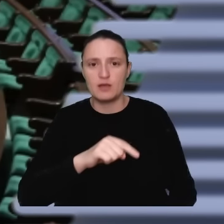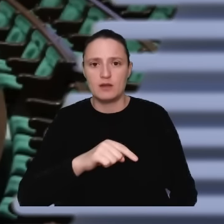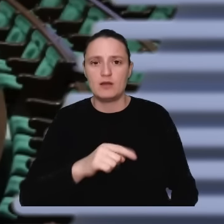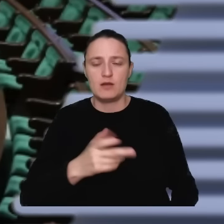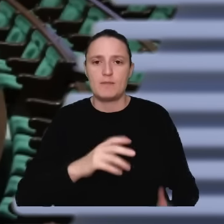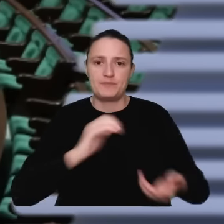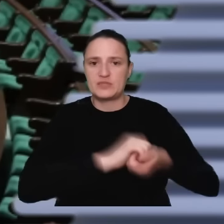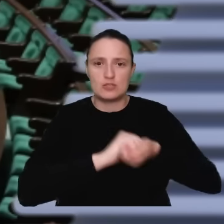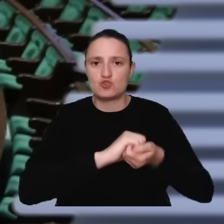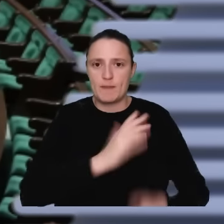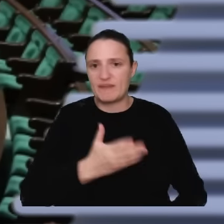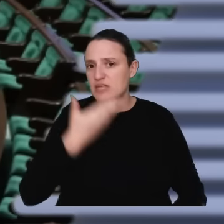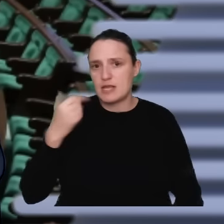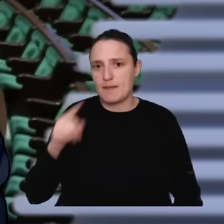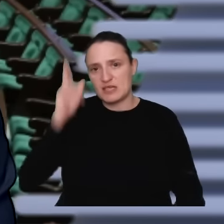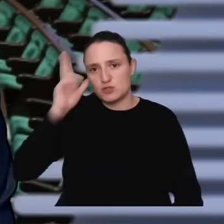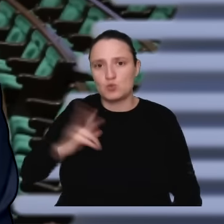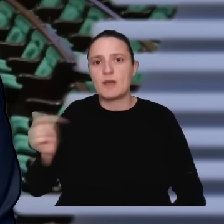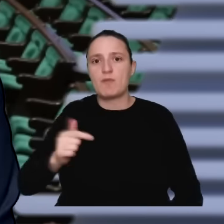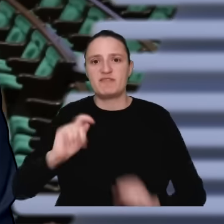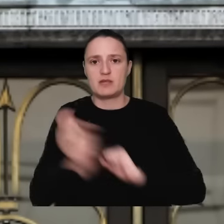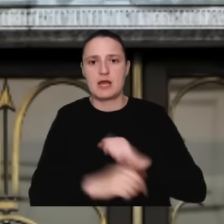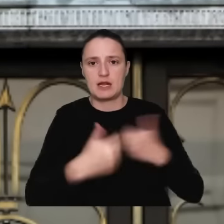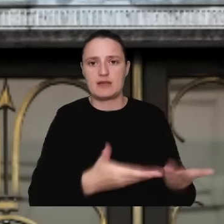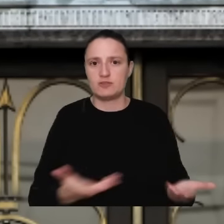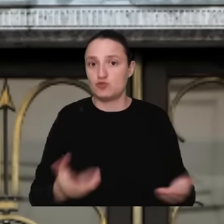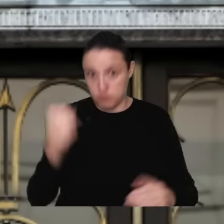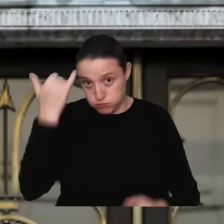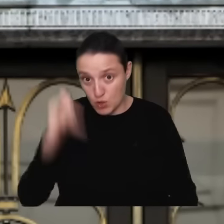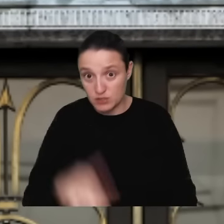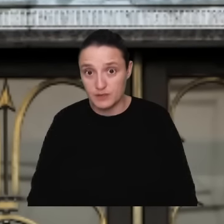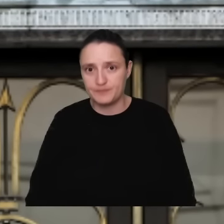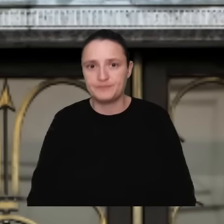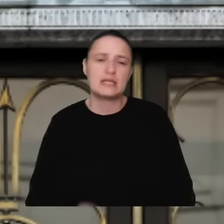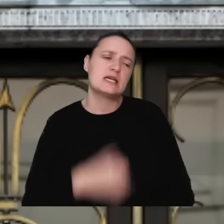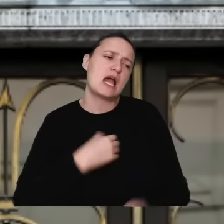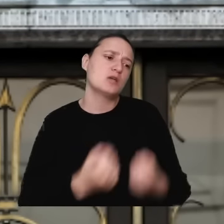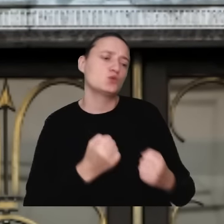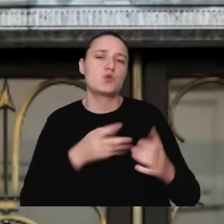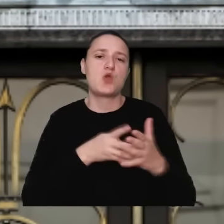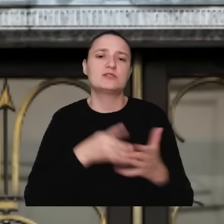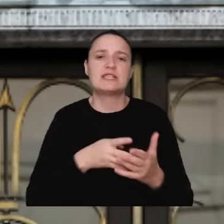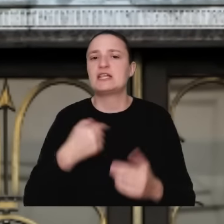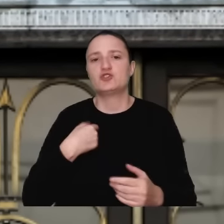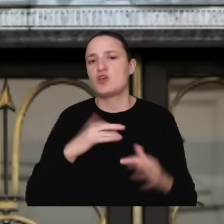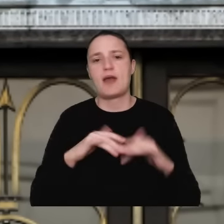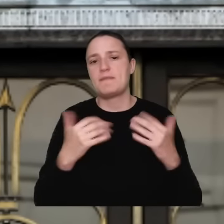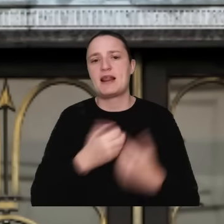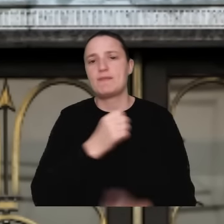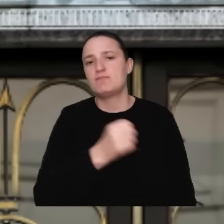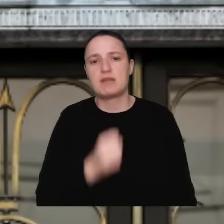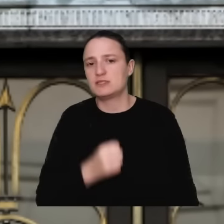instytucjach, które mają rozliczać. Czy to był błąd? Wie pan, nie jest trudno oceniać, bo ja nie byłem wówczas parlamentarzystą, jestem dopiero